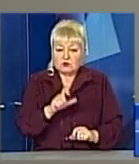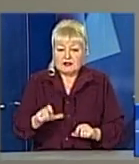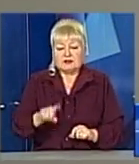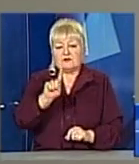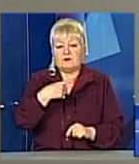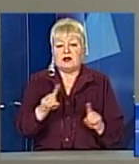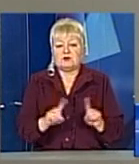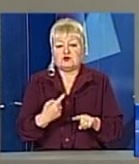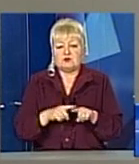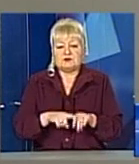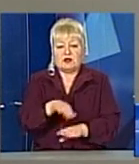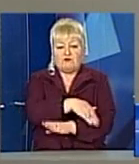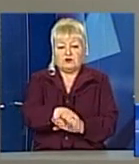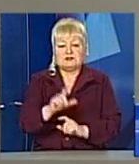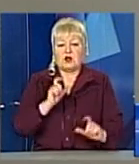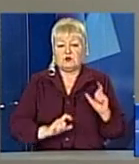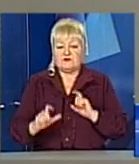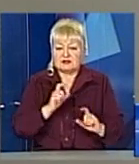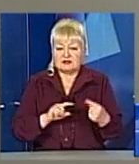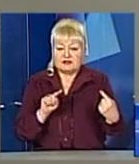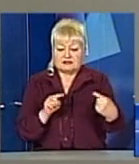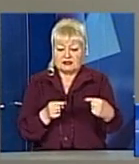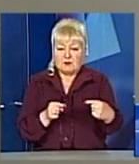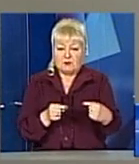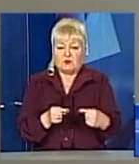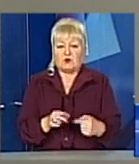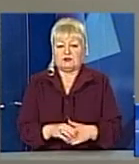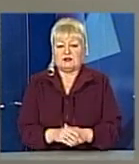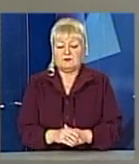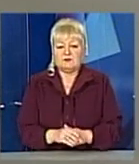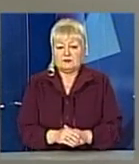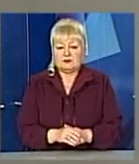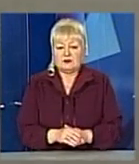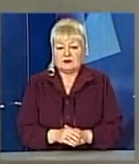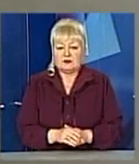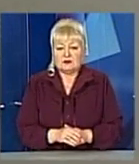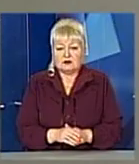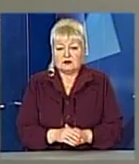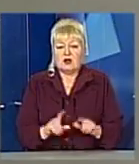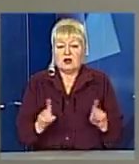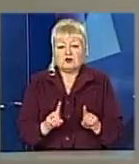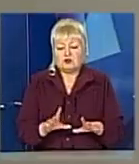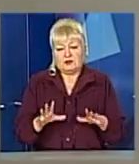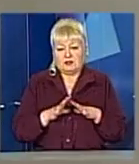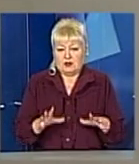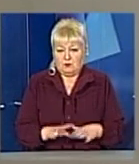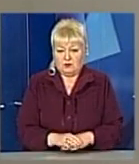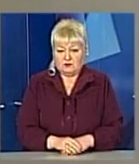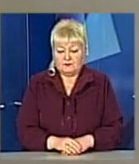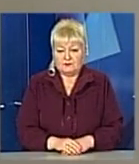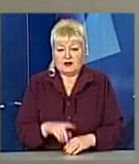ця вулиця університетська напроти, як виходити з університету, щоб її не було. Ми